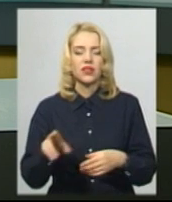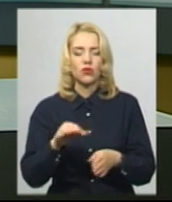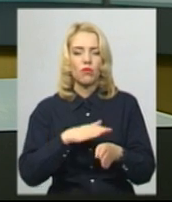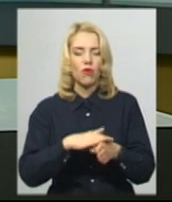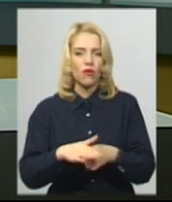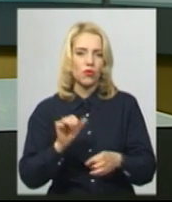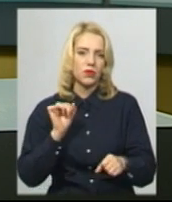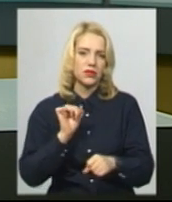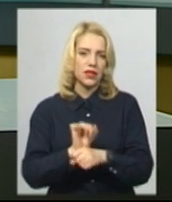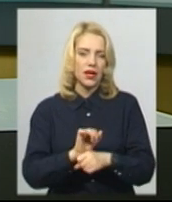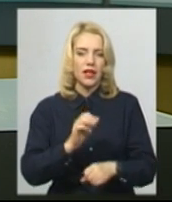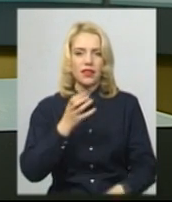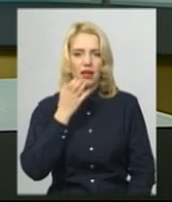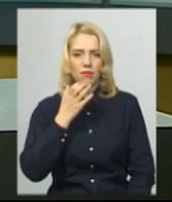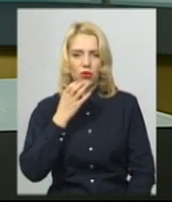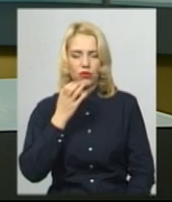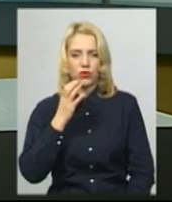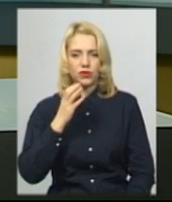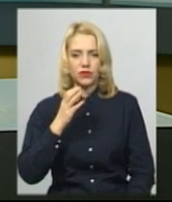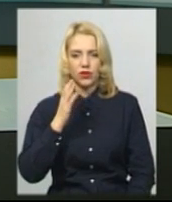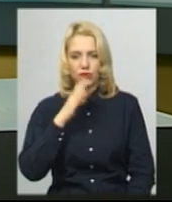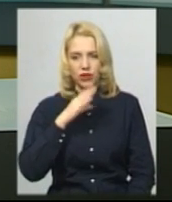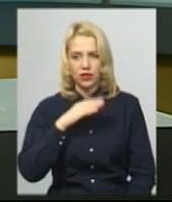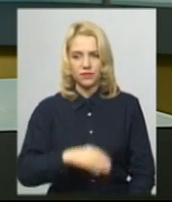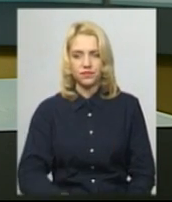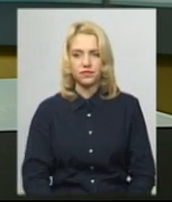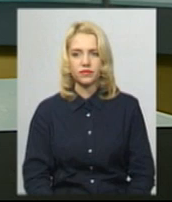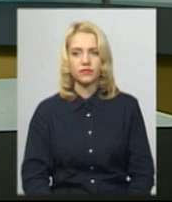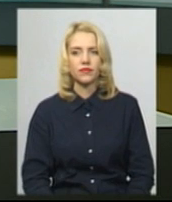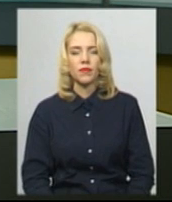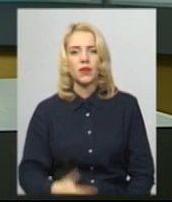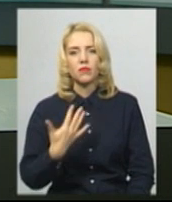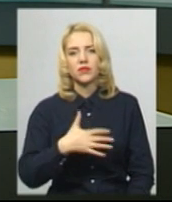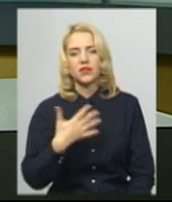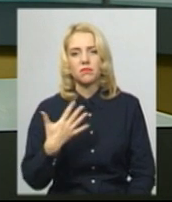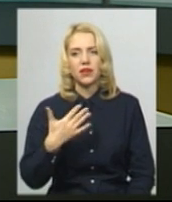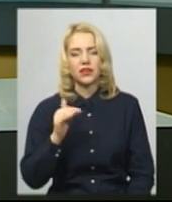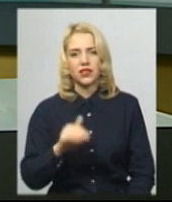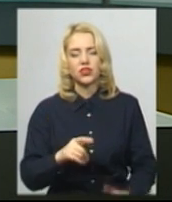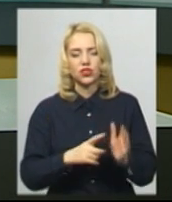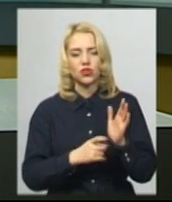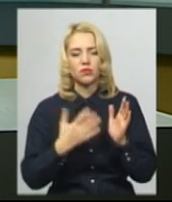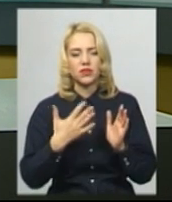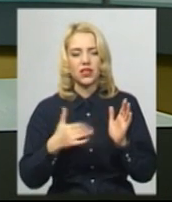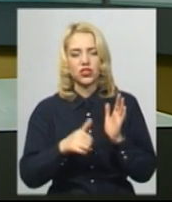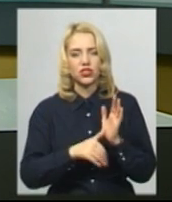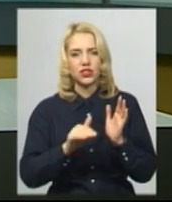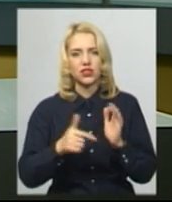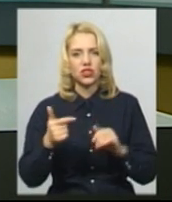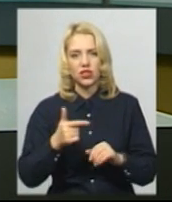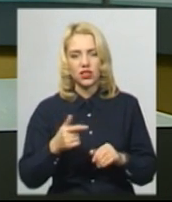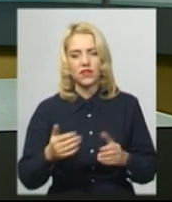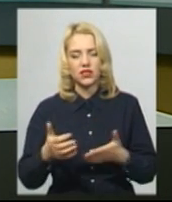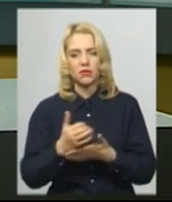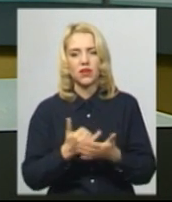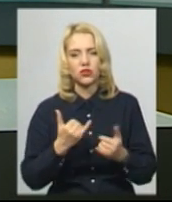теплової енергії та гарячої води населенню. 55 тисяч 665 гривень зібрали сьогодні студенти